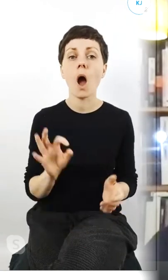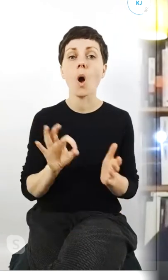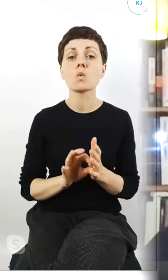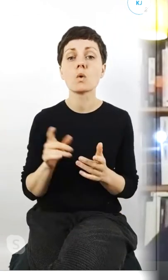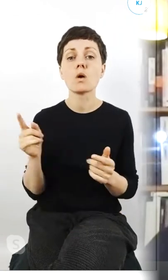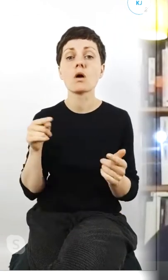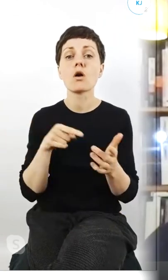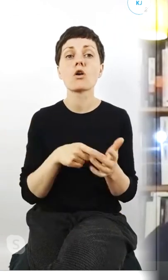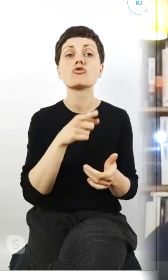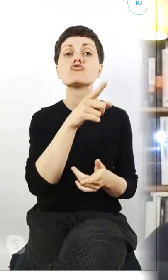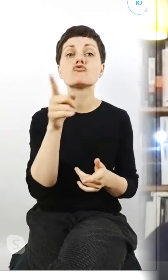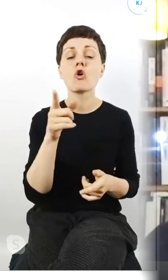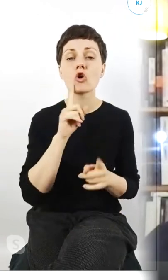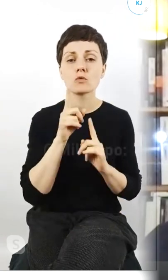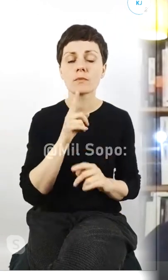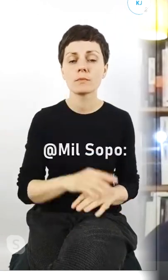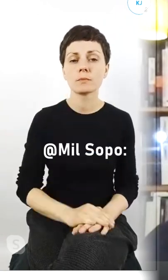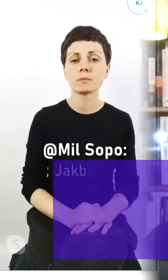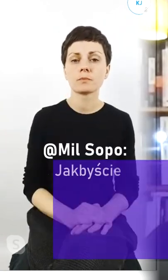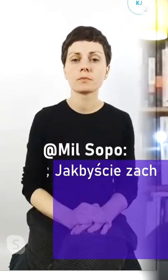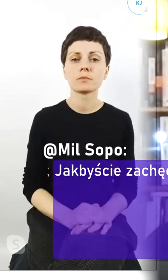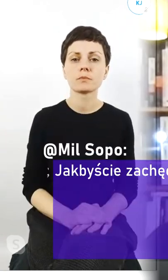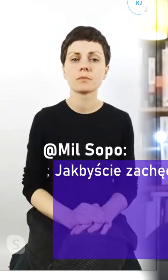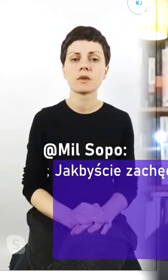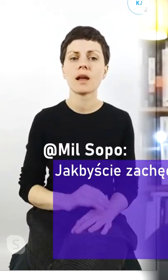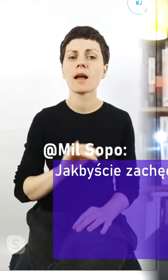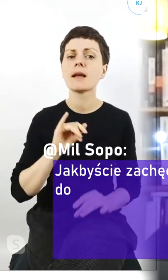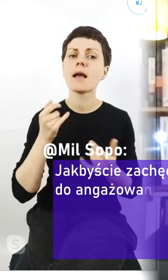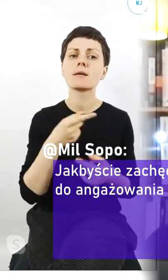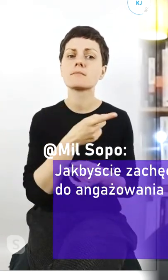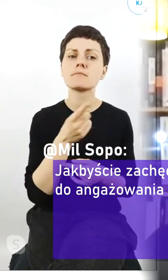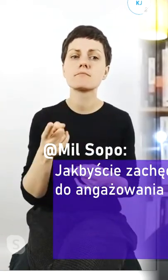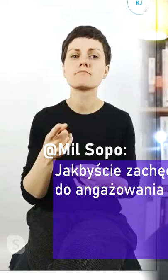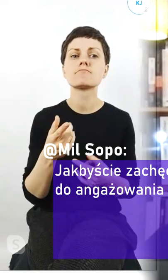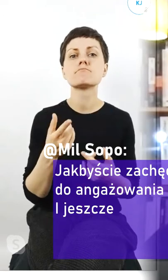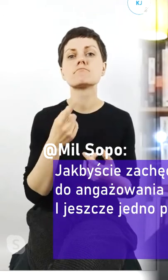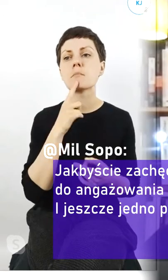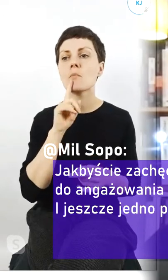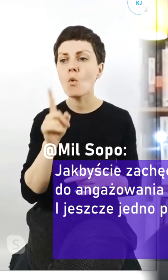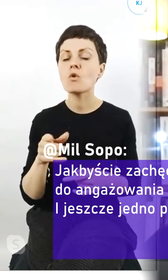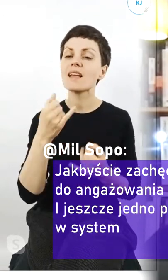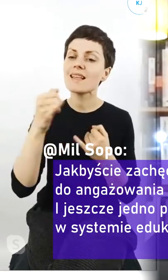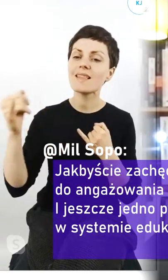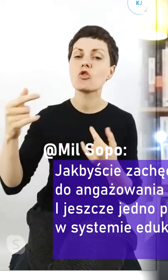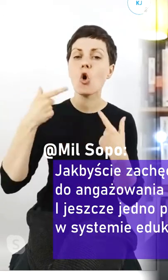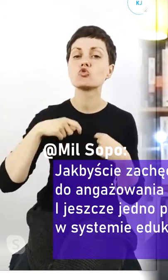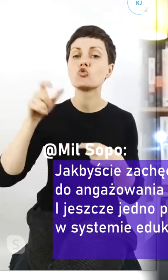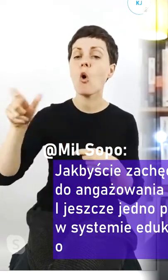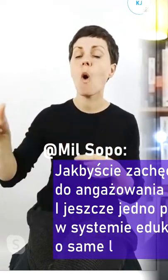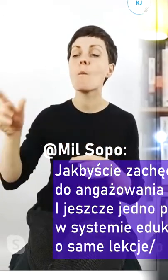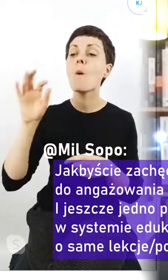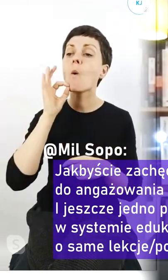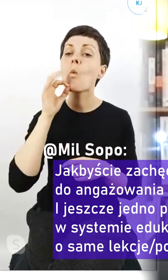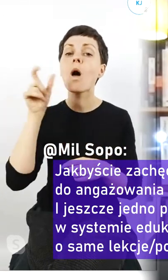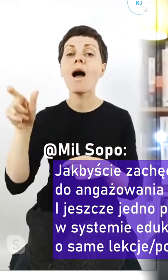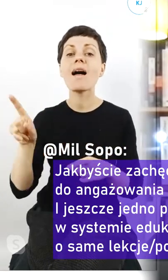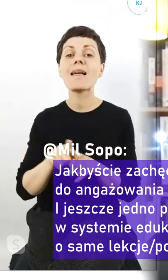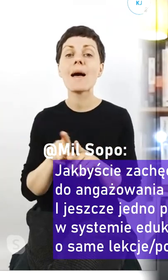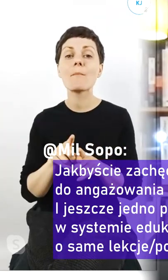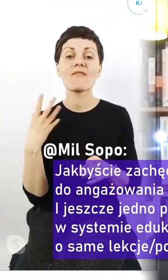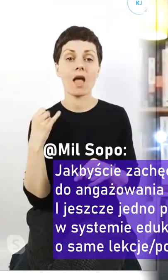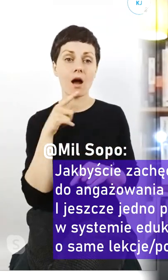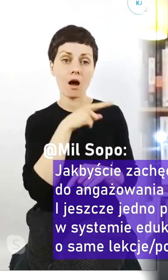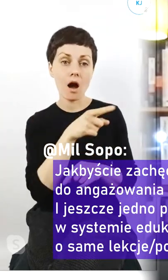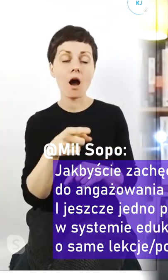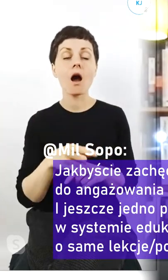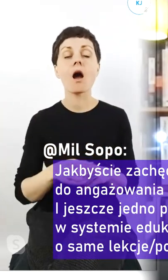rozmawiamy jak byście zachęcili inne osoby w podobnym do waszego wieku do angażowania się do aktywizmu co